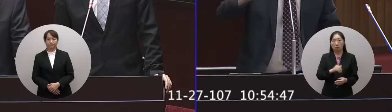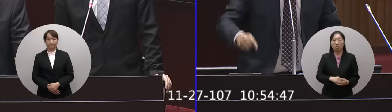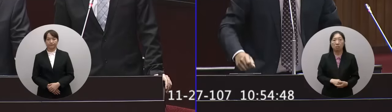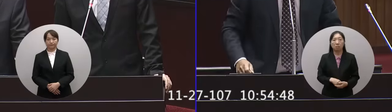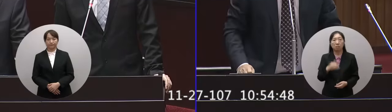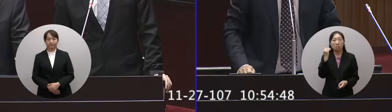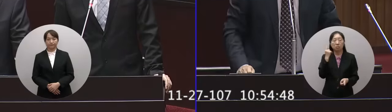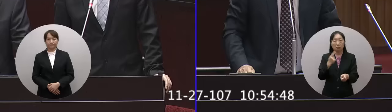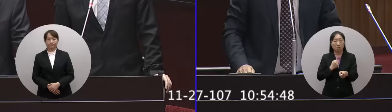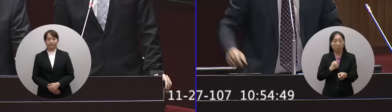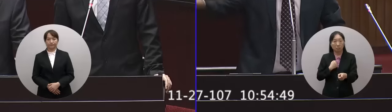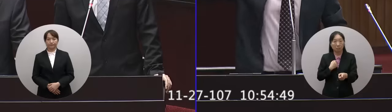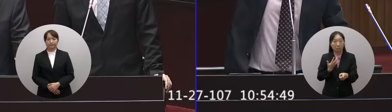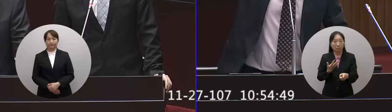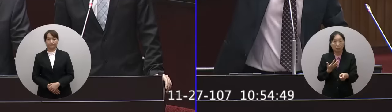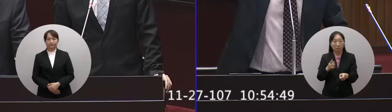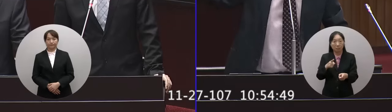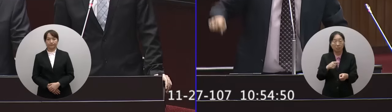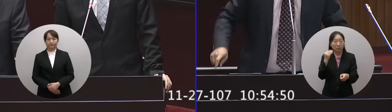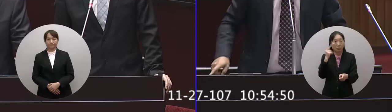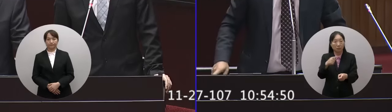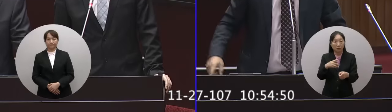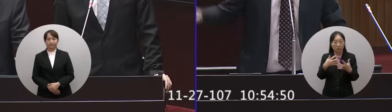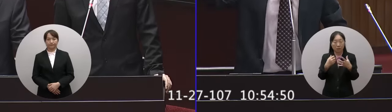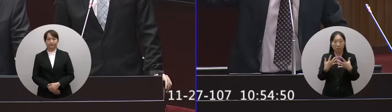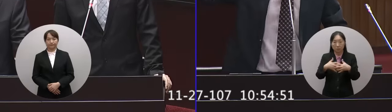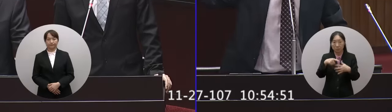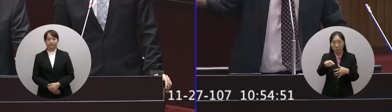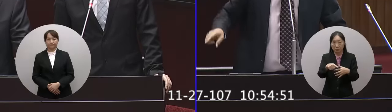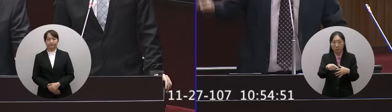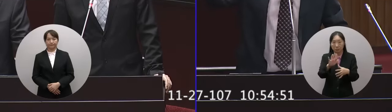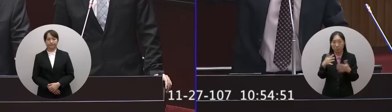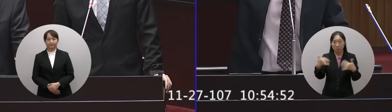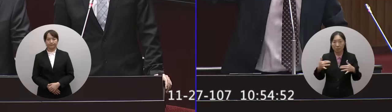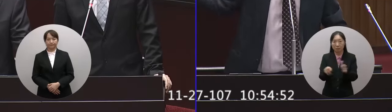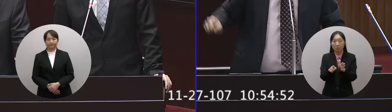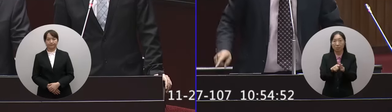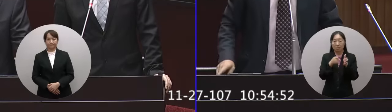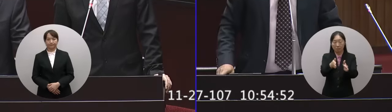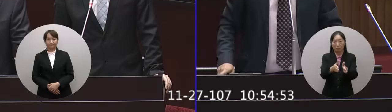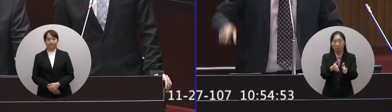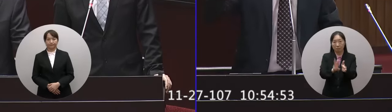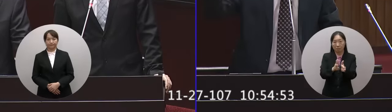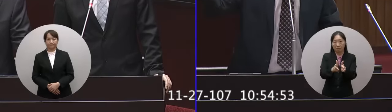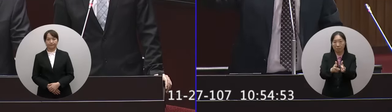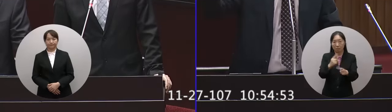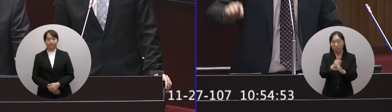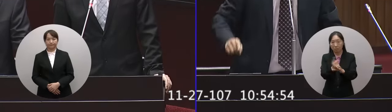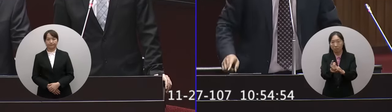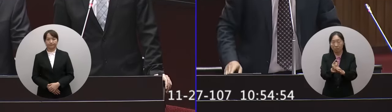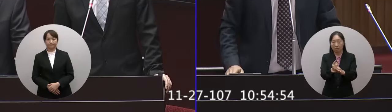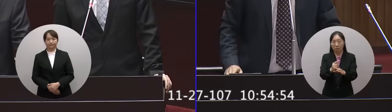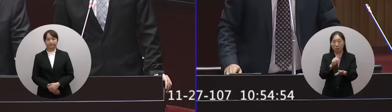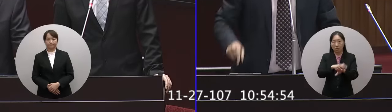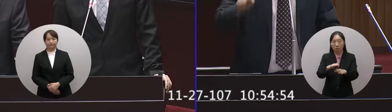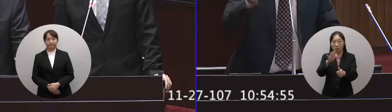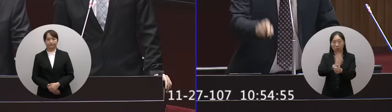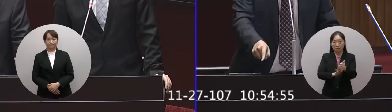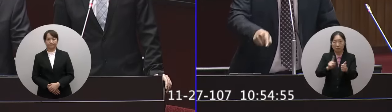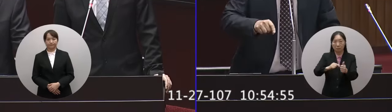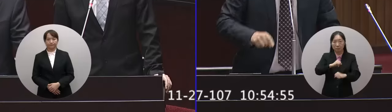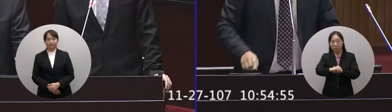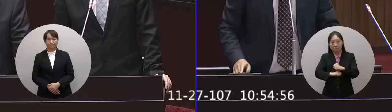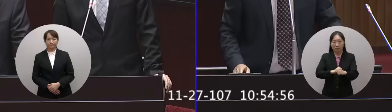當然我們都知道主峰棒出問題的時候對於車子的速度對於車子的動力會產生這麼嚴重的影響